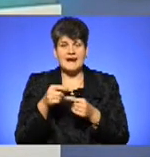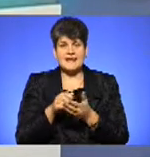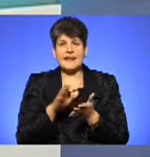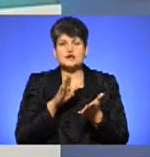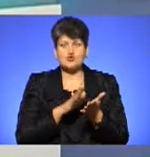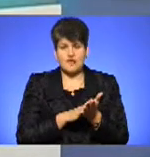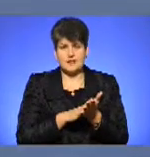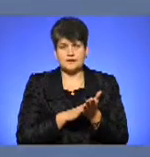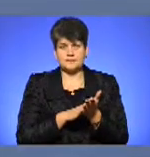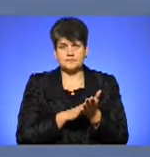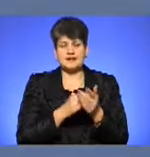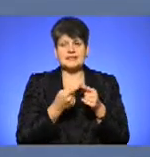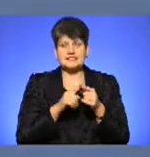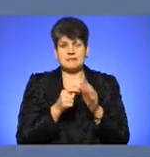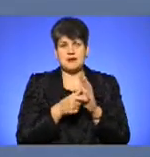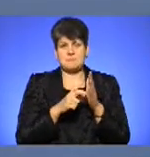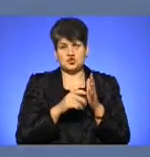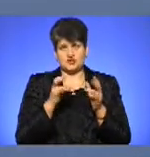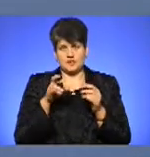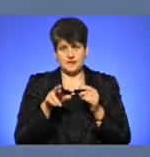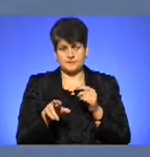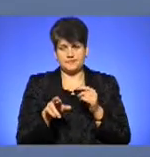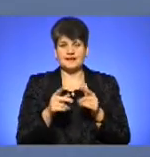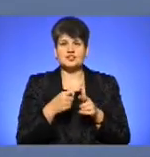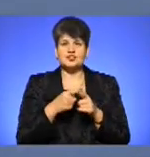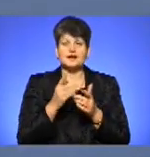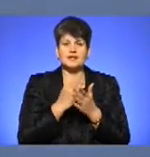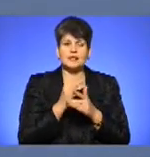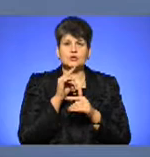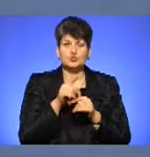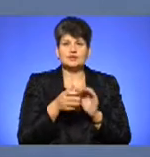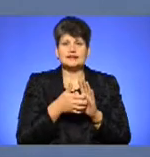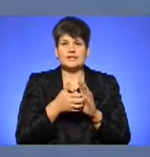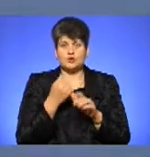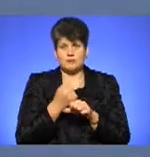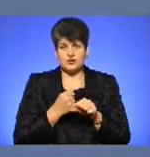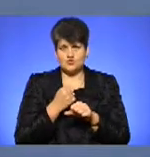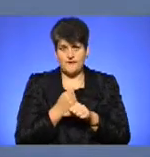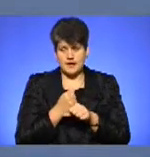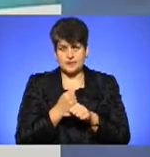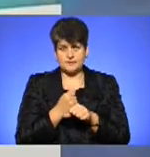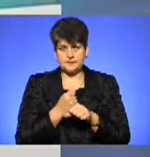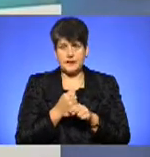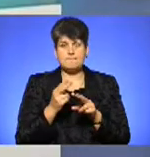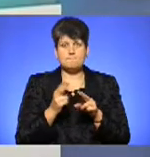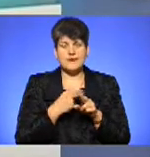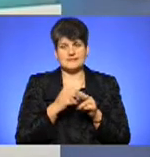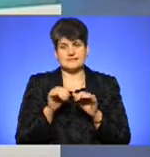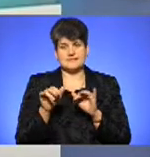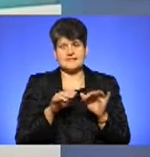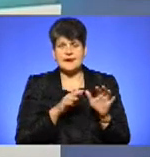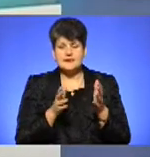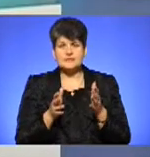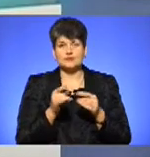ці приміщення. Тобто, чи є тут недопрацювання і бездіяльність тоді